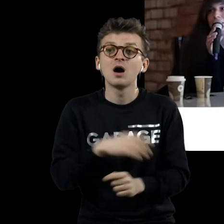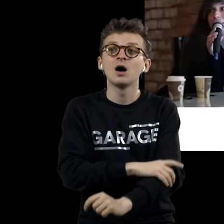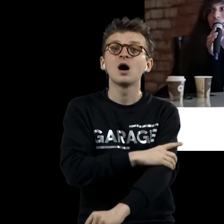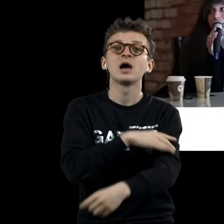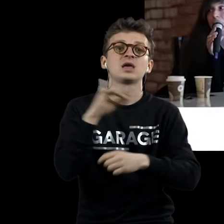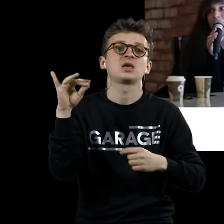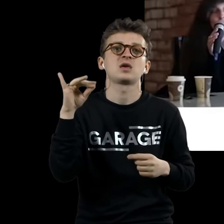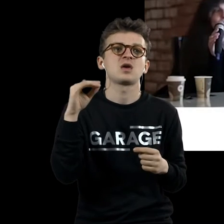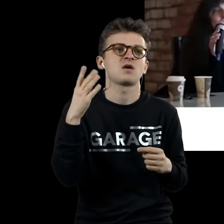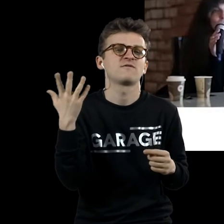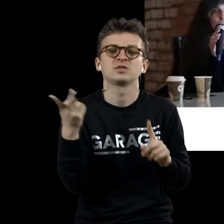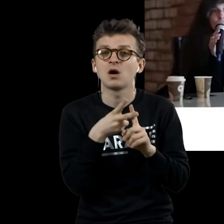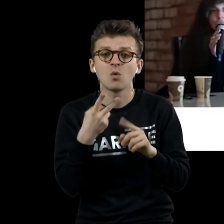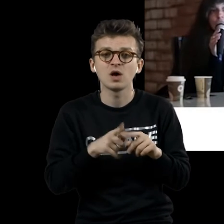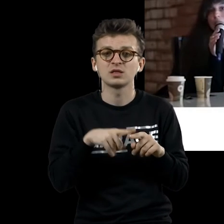«Велосипедное колесо».